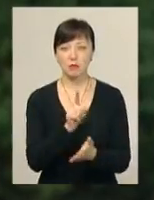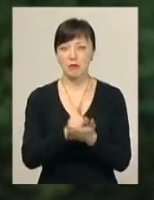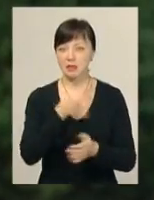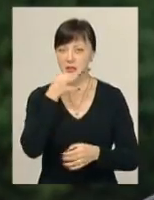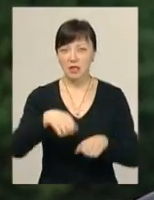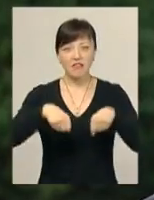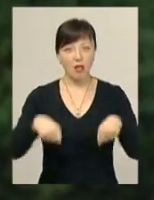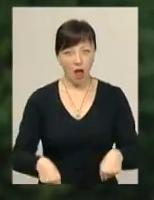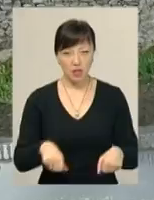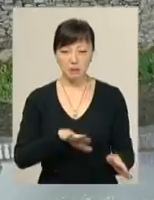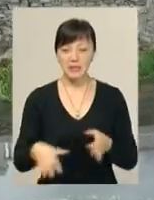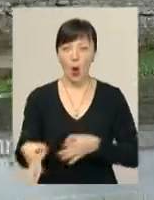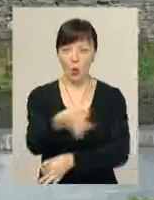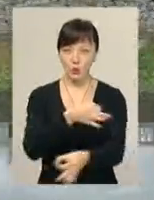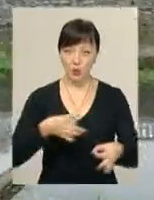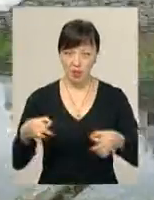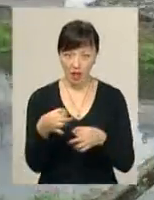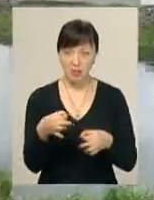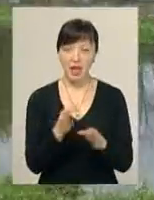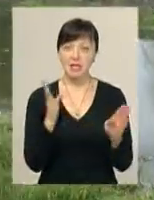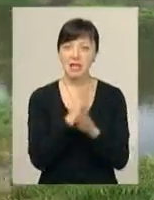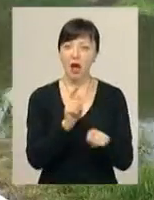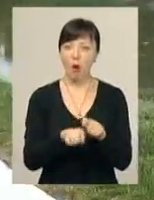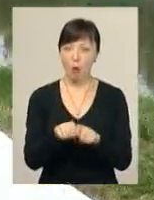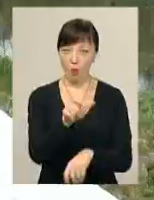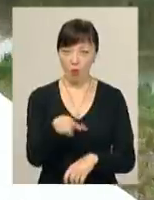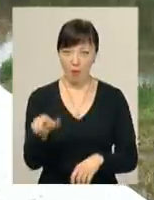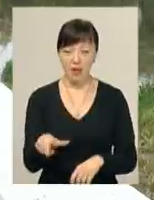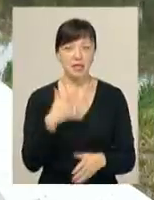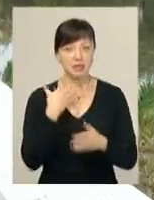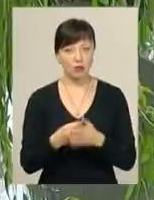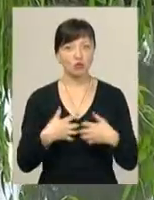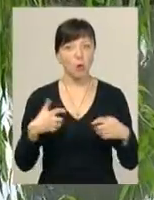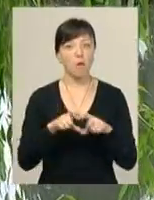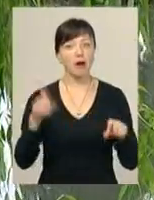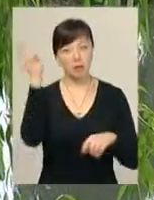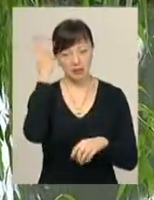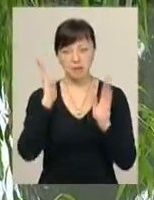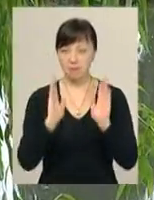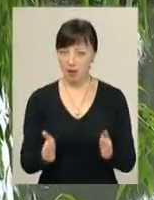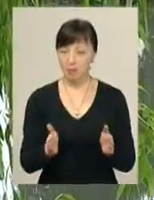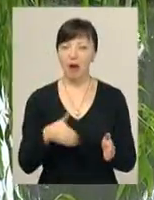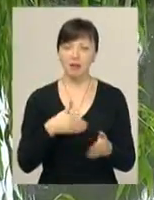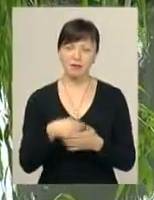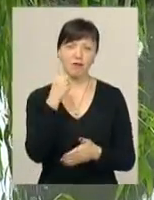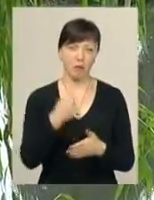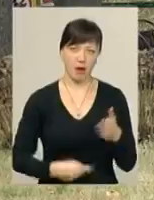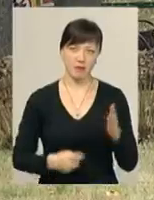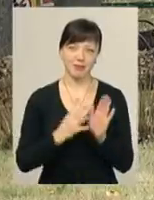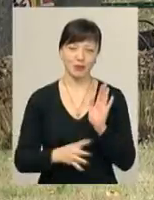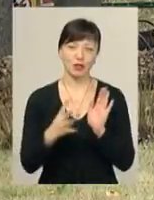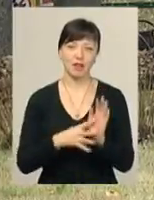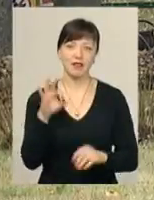сказати влада. Після консультацій насамперед з екологами. Але те, що свій зоопарк «Хмельницький» матиме, громадський активіст упевнений на